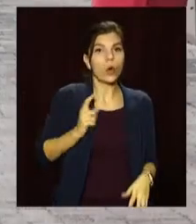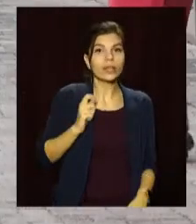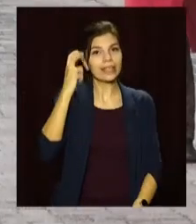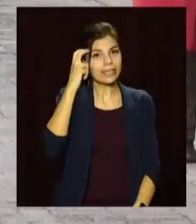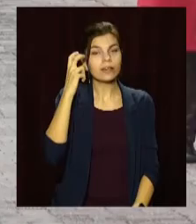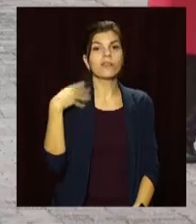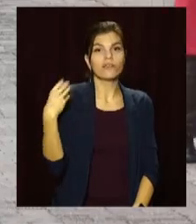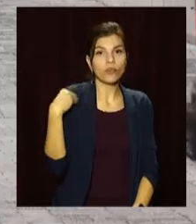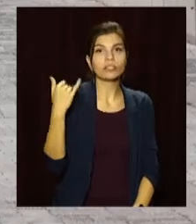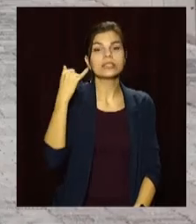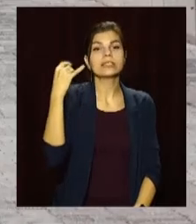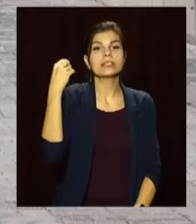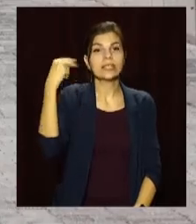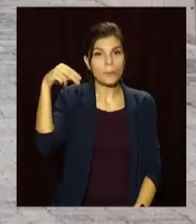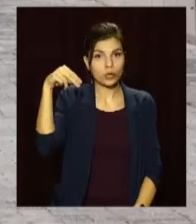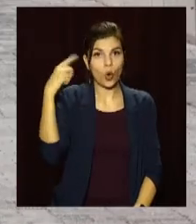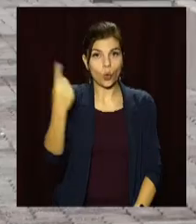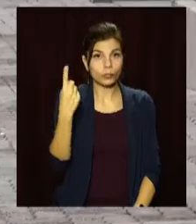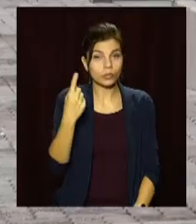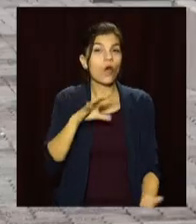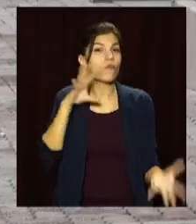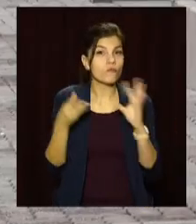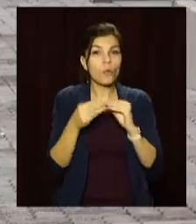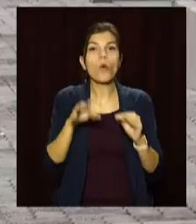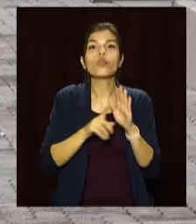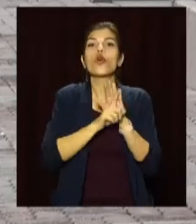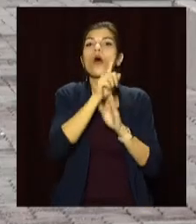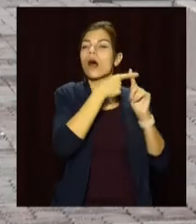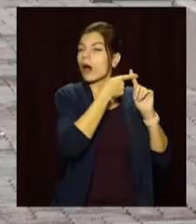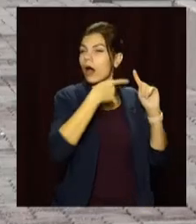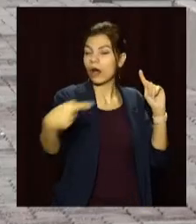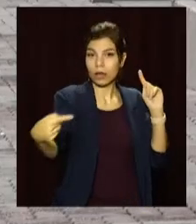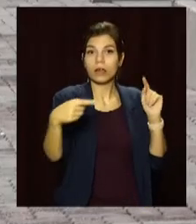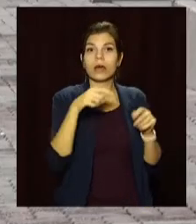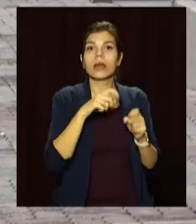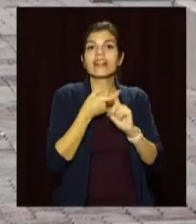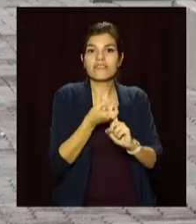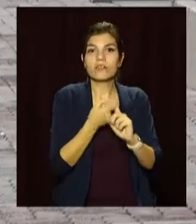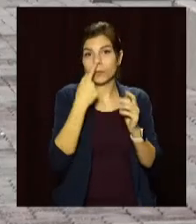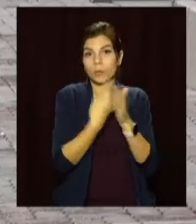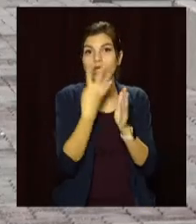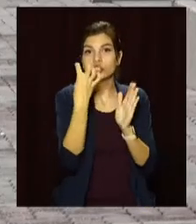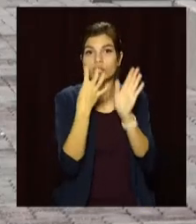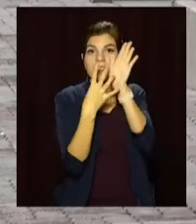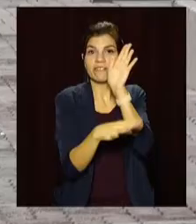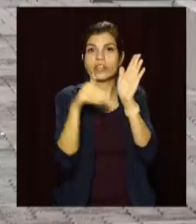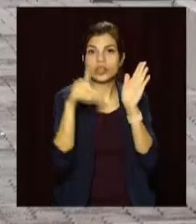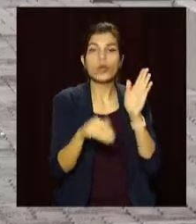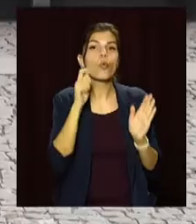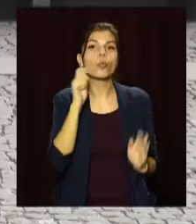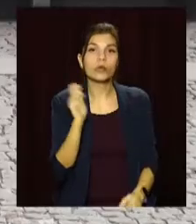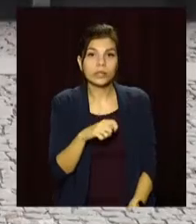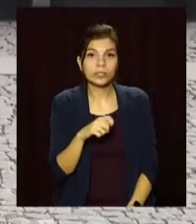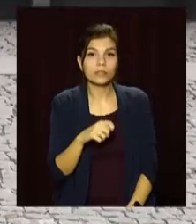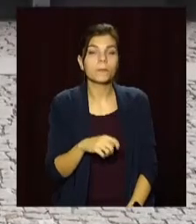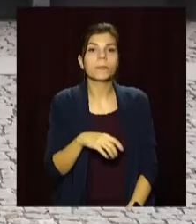Київській, Львівській та Запорізькій областях. Загалом, з початку пандемії інфікувалися майже 490 тисяч українців.